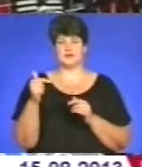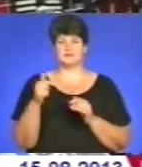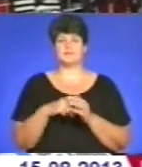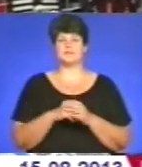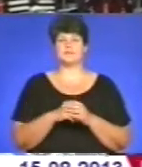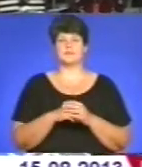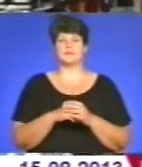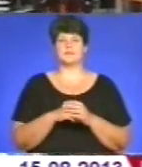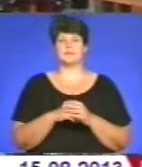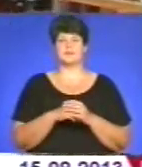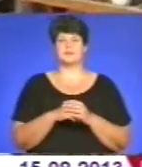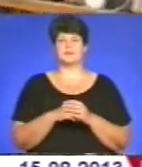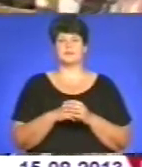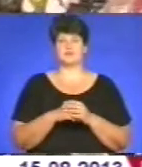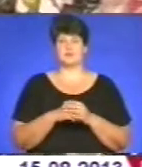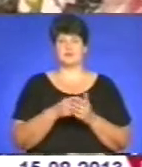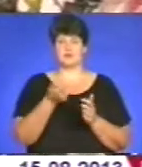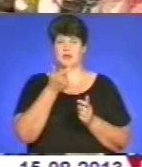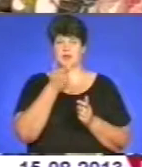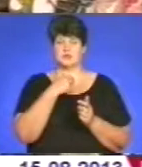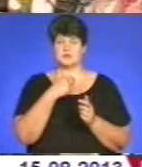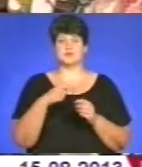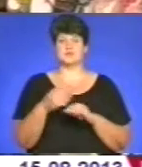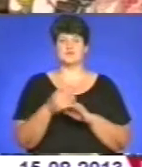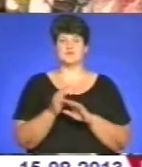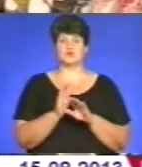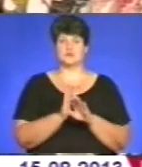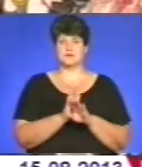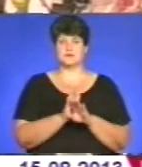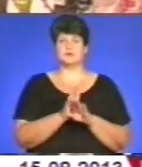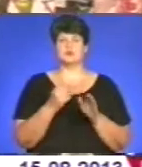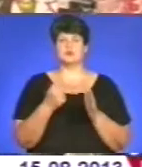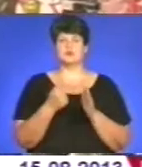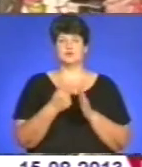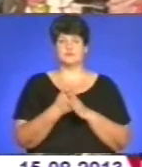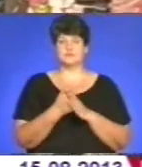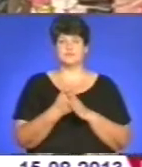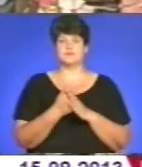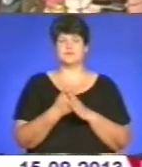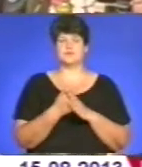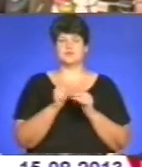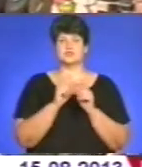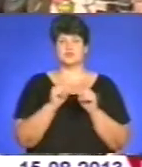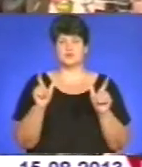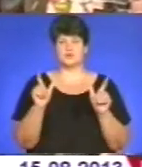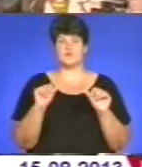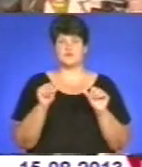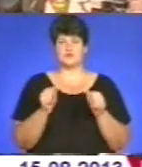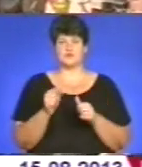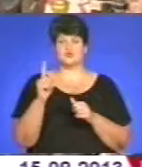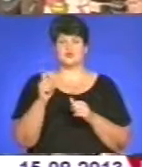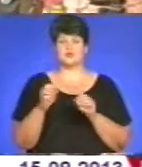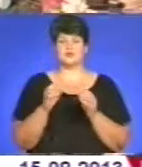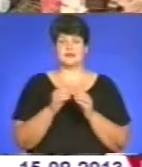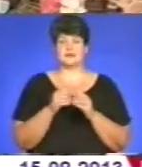класичне взуття до шкільної форми – від 110